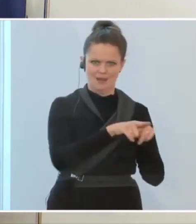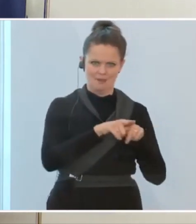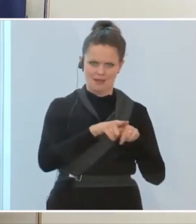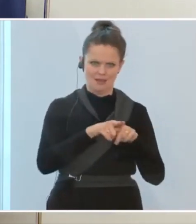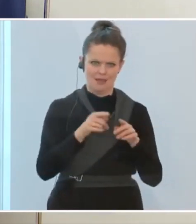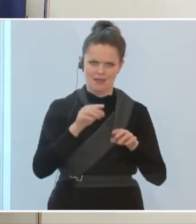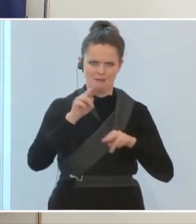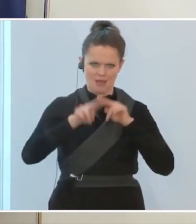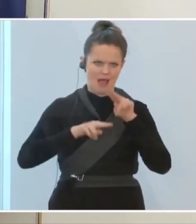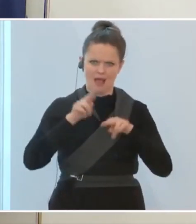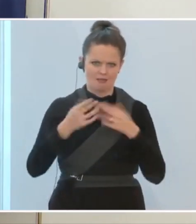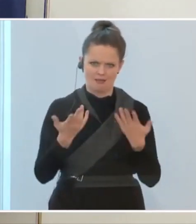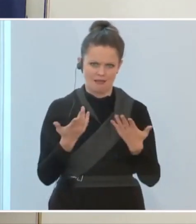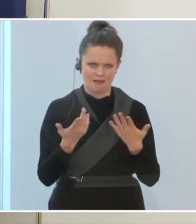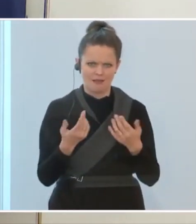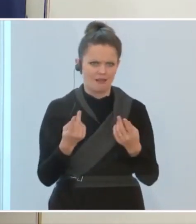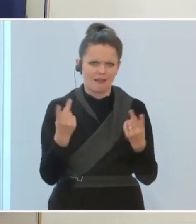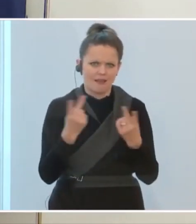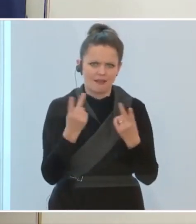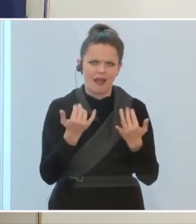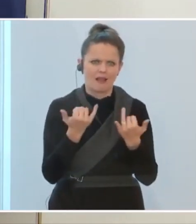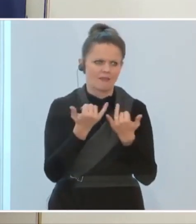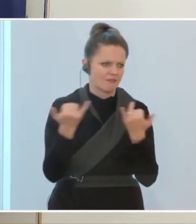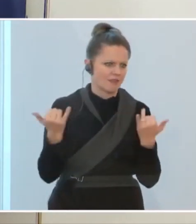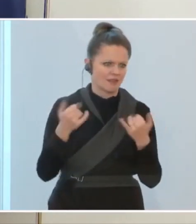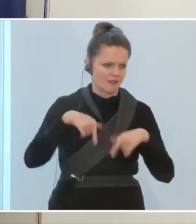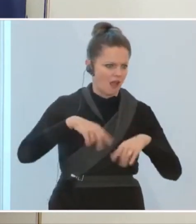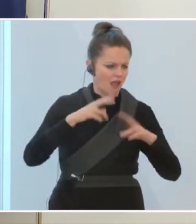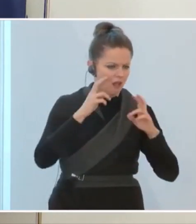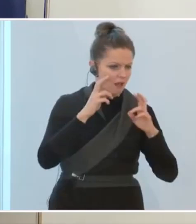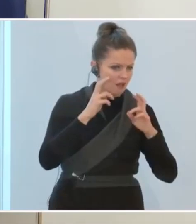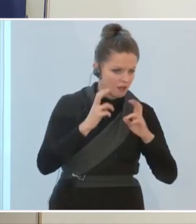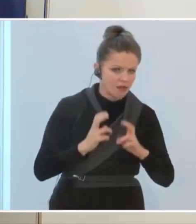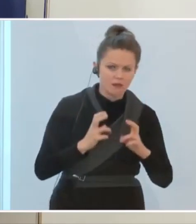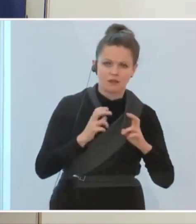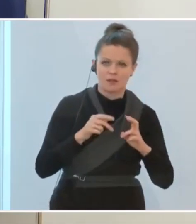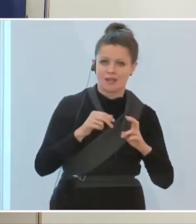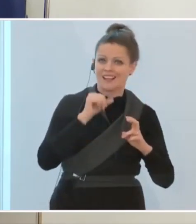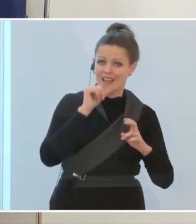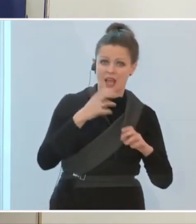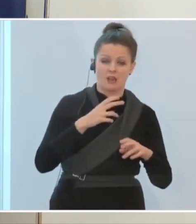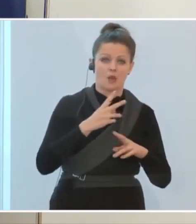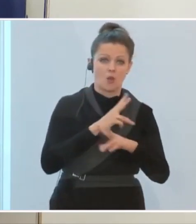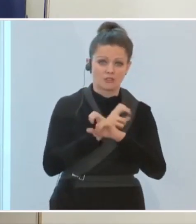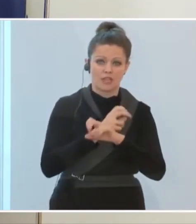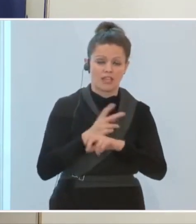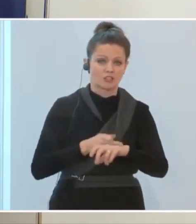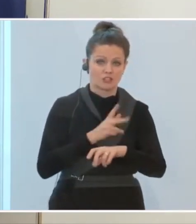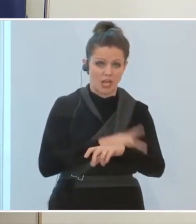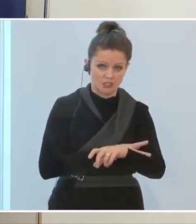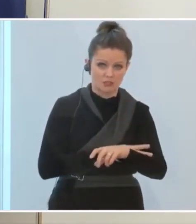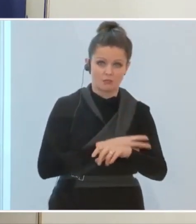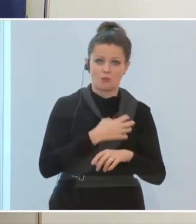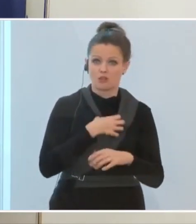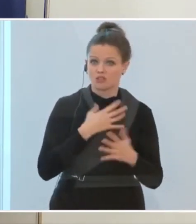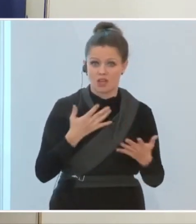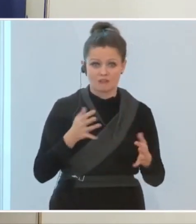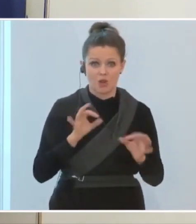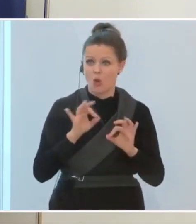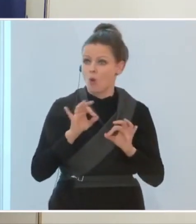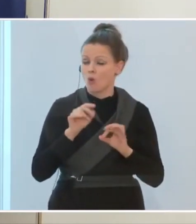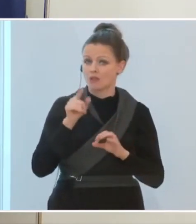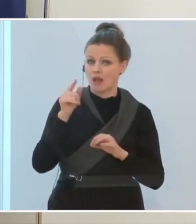Sie jetzt österreichischer Staatsbürger sind und in Österreich leben oder in Österreich leben und nicht die österreichische Staatsbürgerschaft haben oder im Ausland leben. Es ist keine Frage der